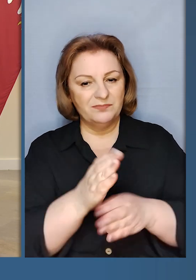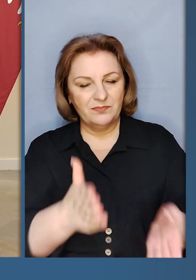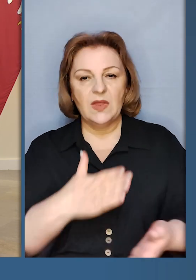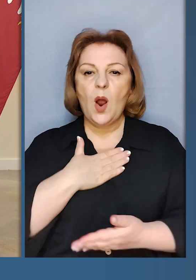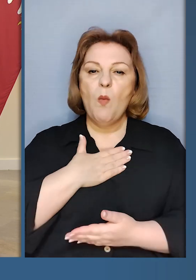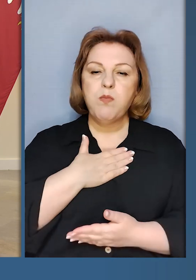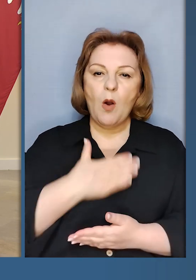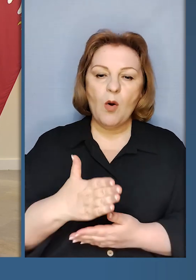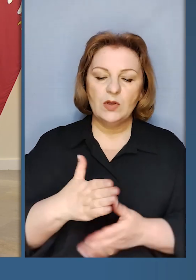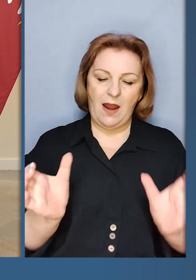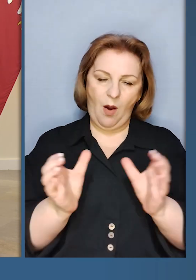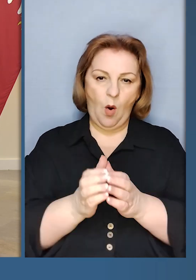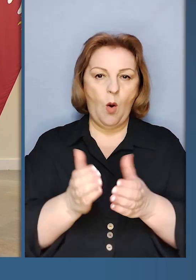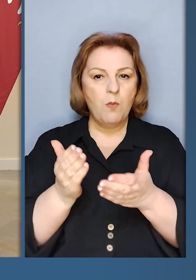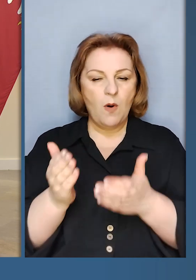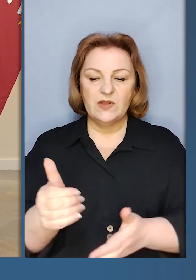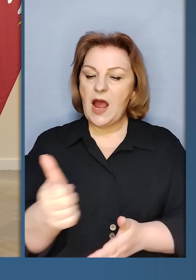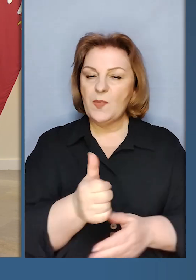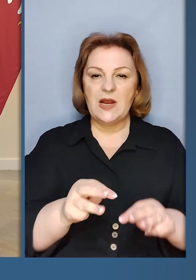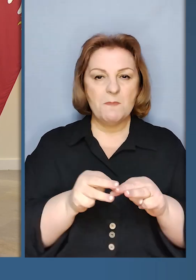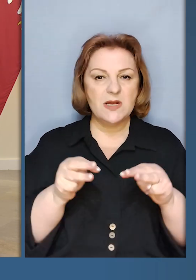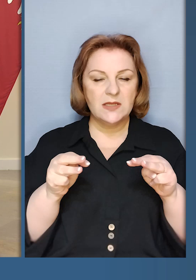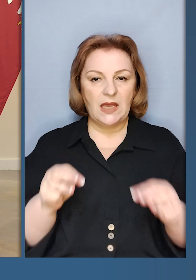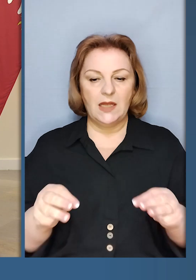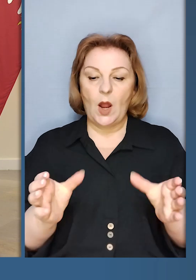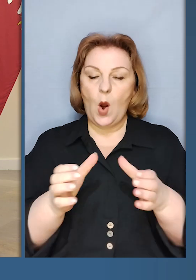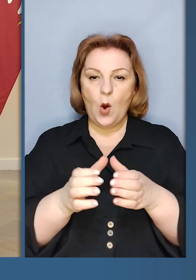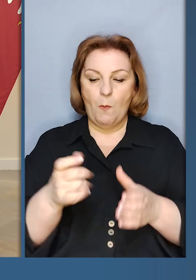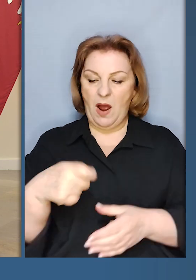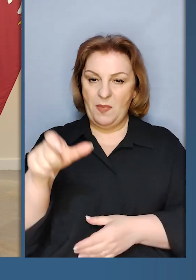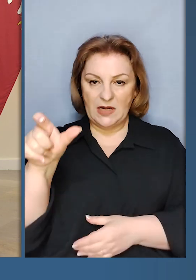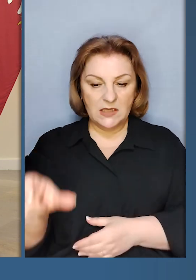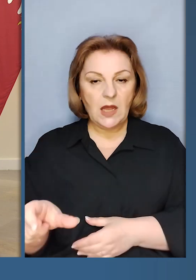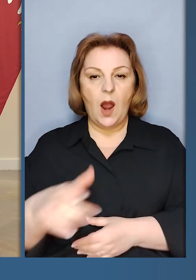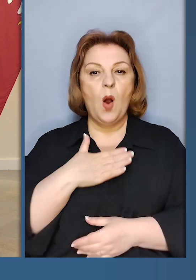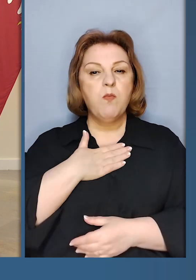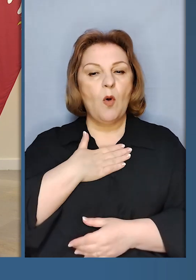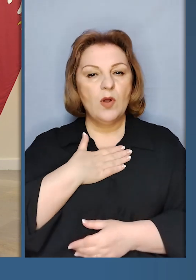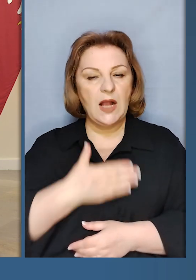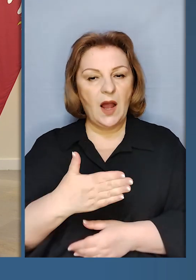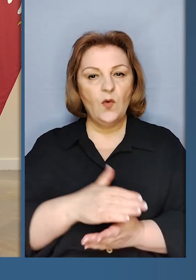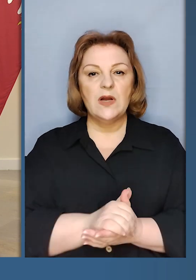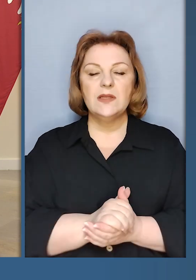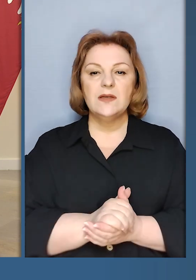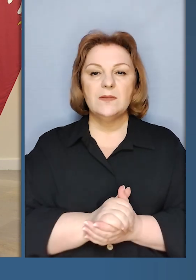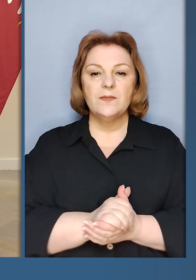подякувати команді прем'єр-міністра, команді президента і подякувати